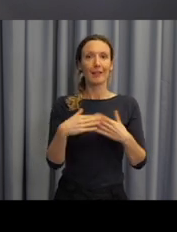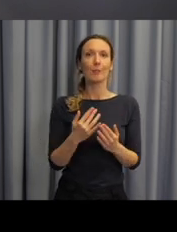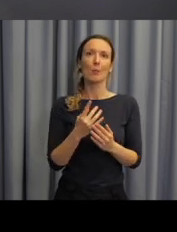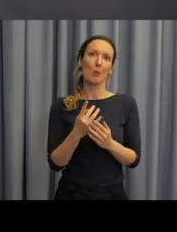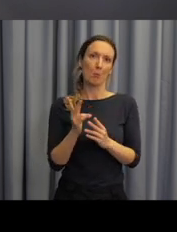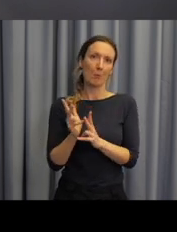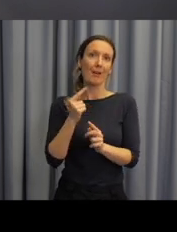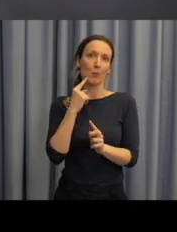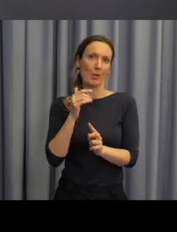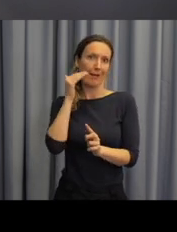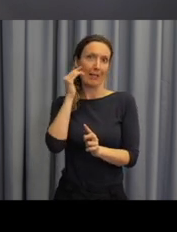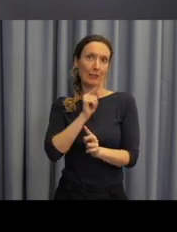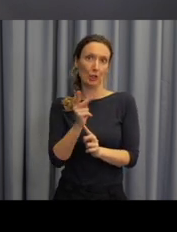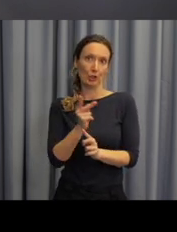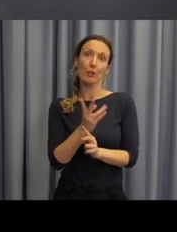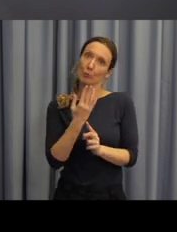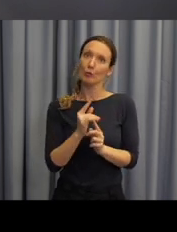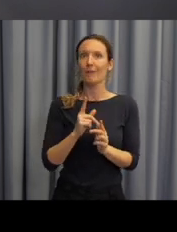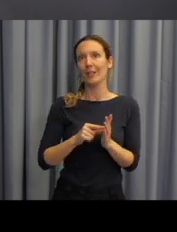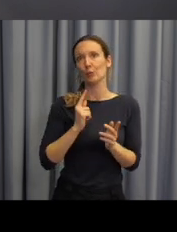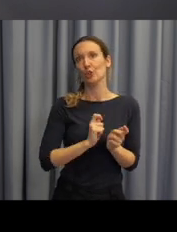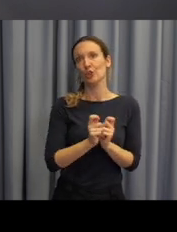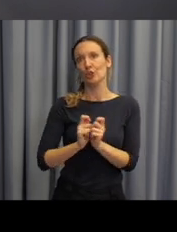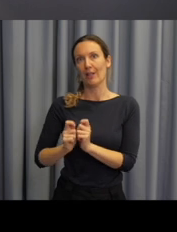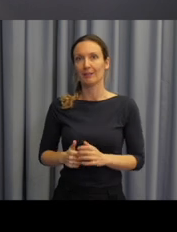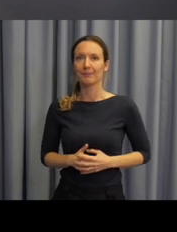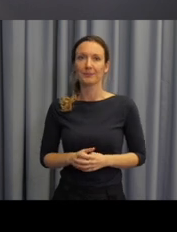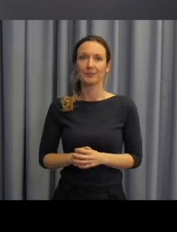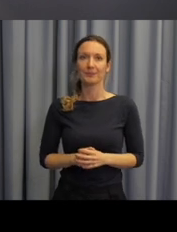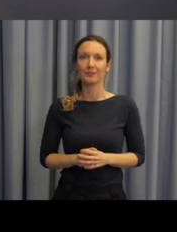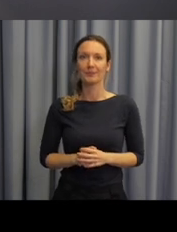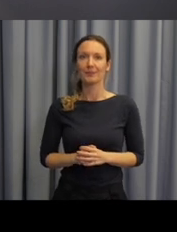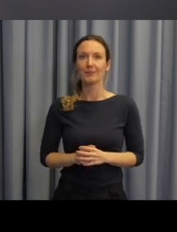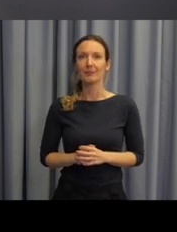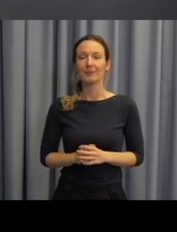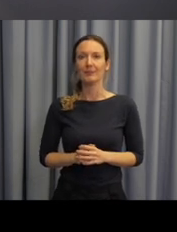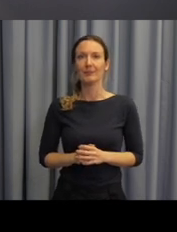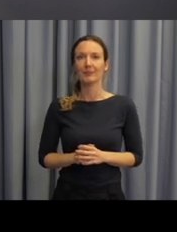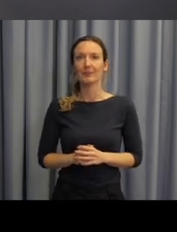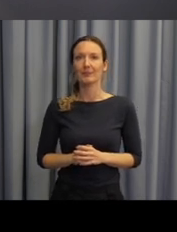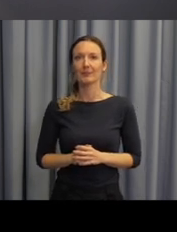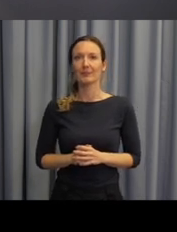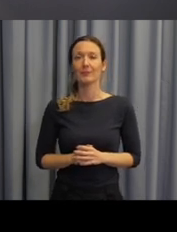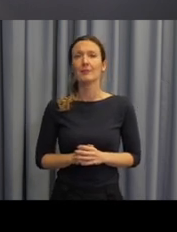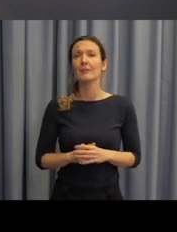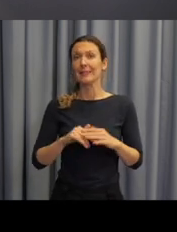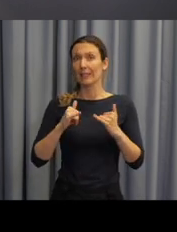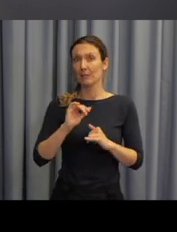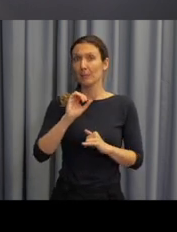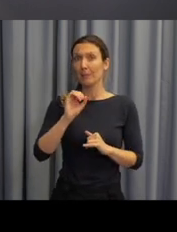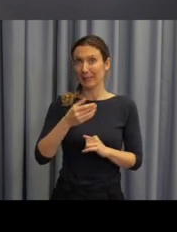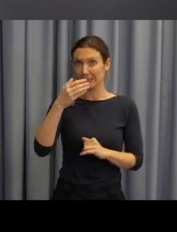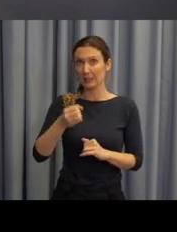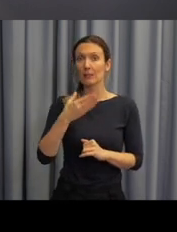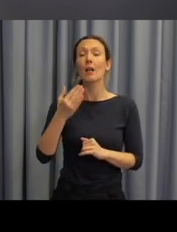jak už jsem se zmiňovala na úplném začátku. Ráda bych ještě řekla to, že prezentaci, na kterou se právě teď díváte, tuhle